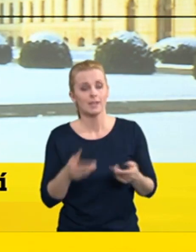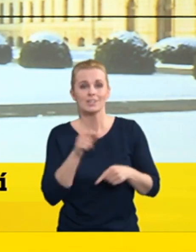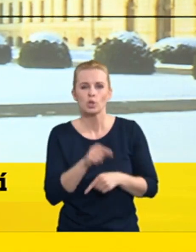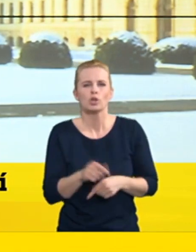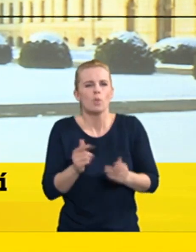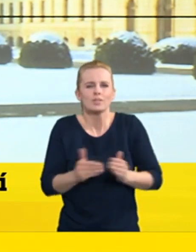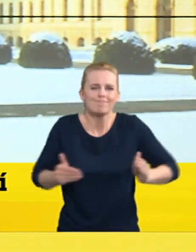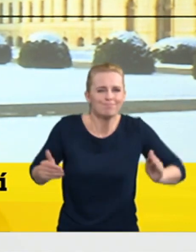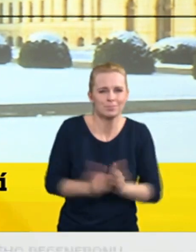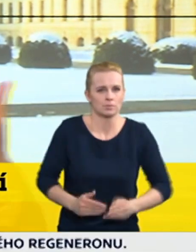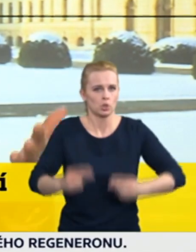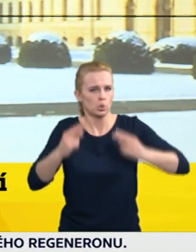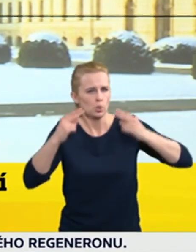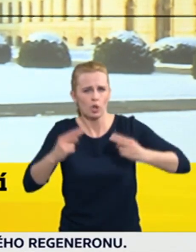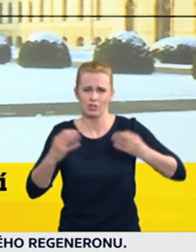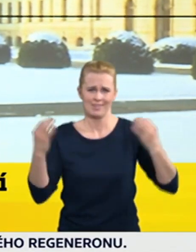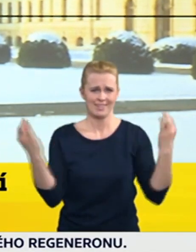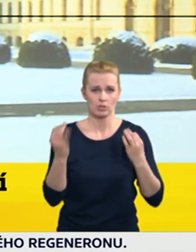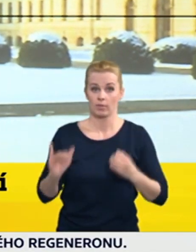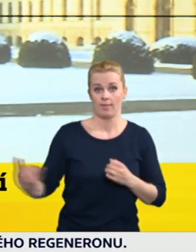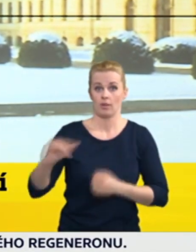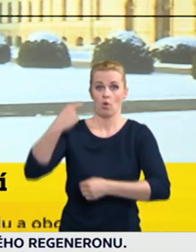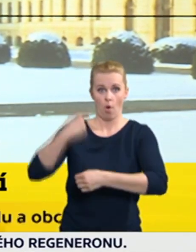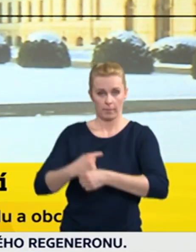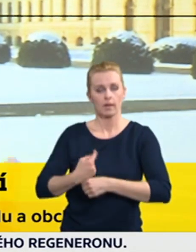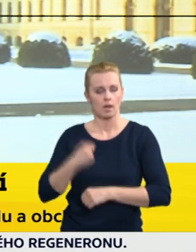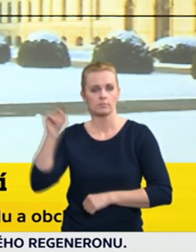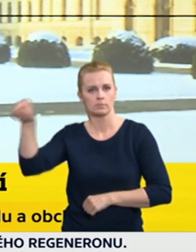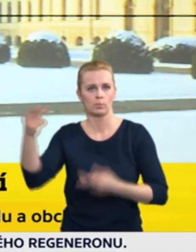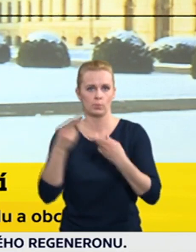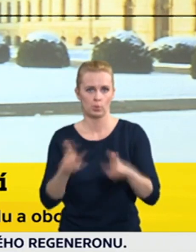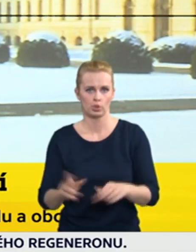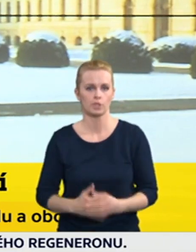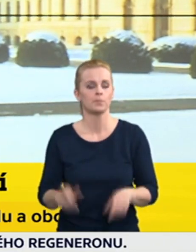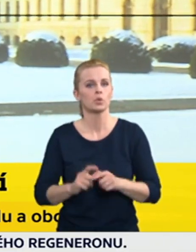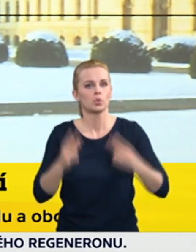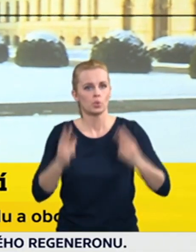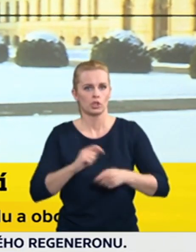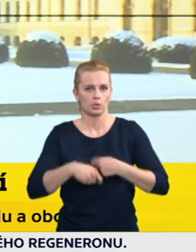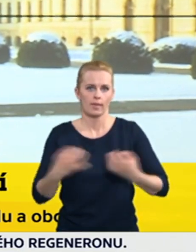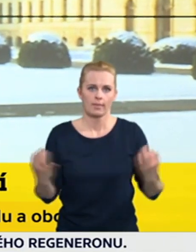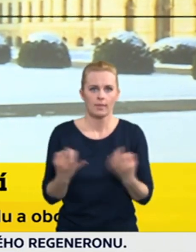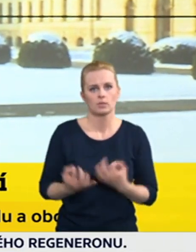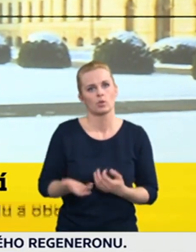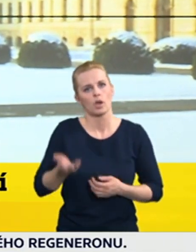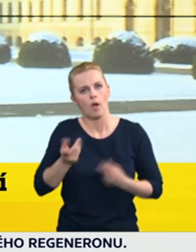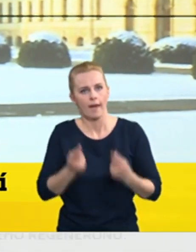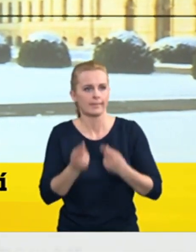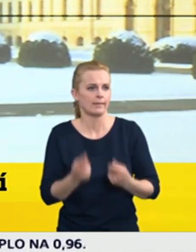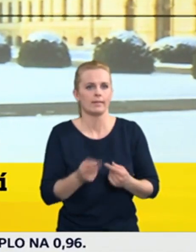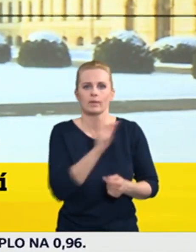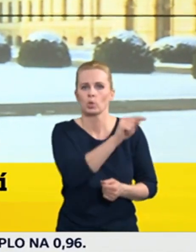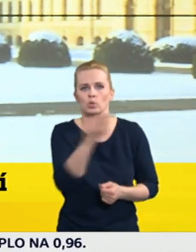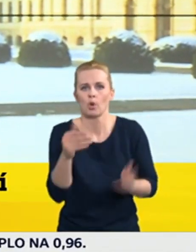zásahy charakteru toho, že je třeba udělat nějakou živnostenskou aktivitu někde a nebo třeba